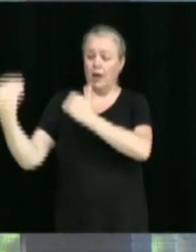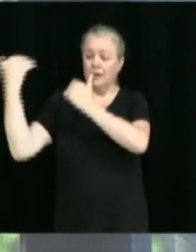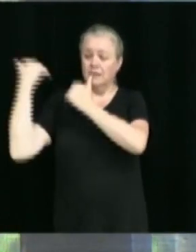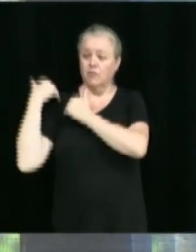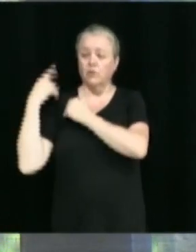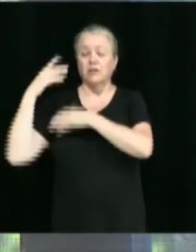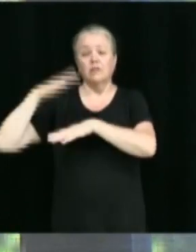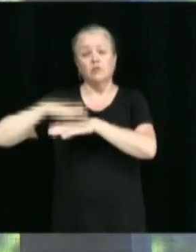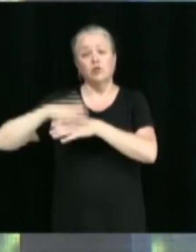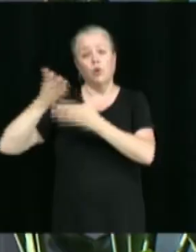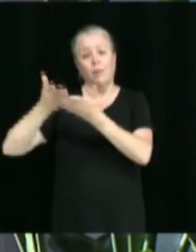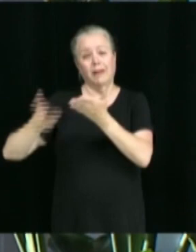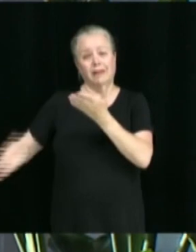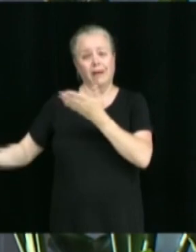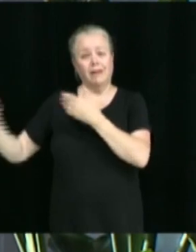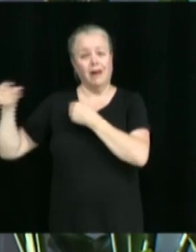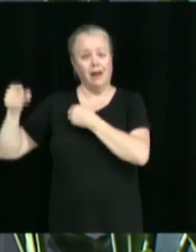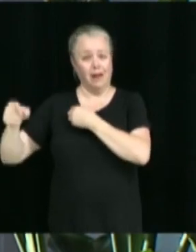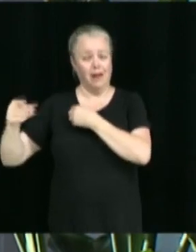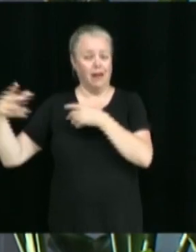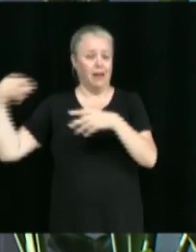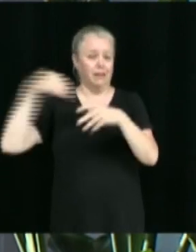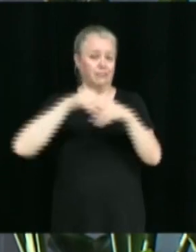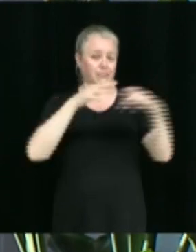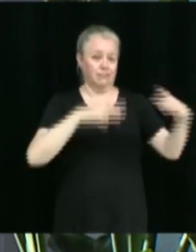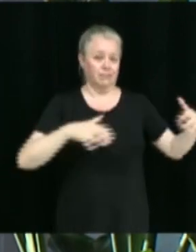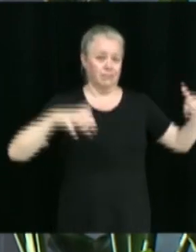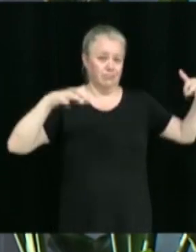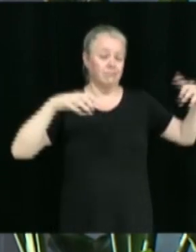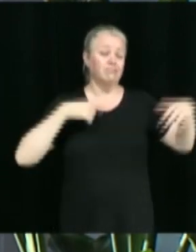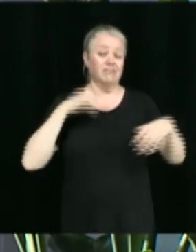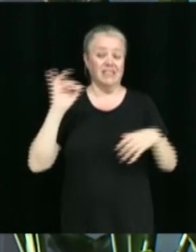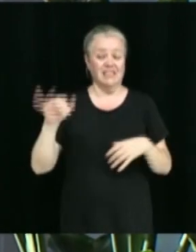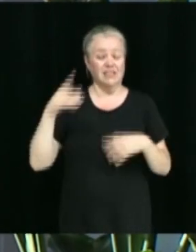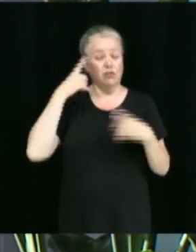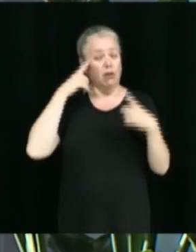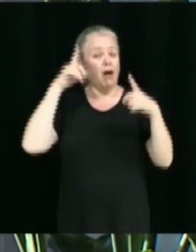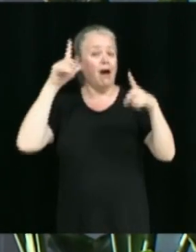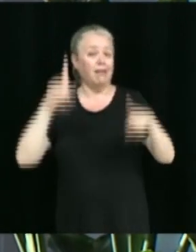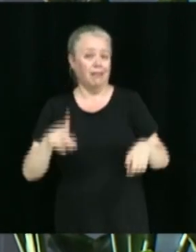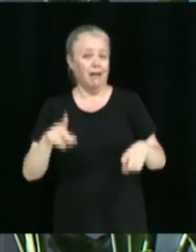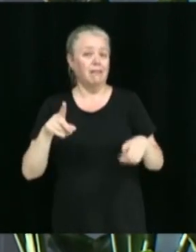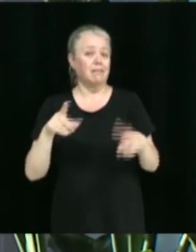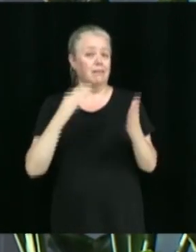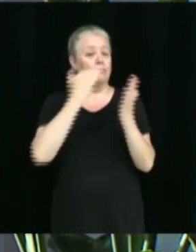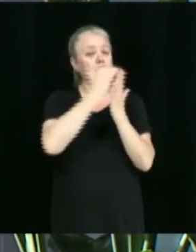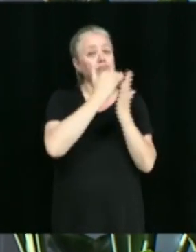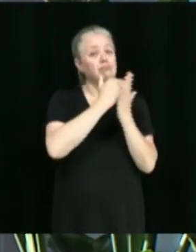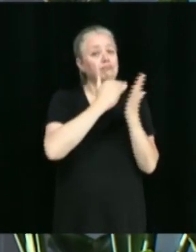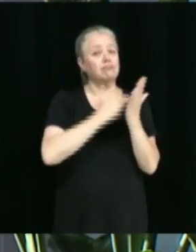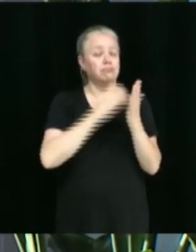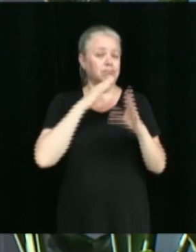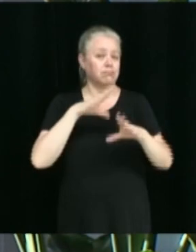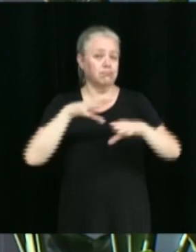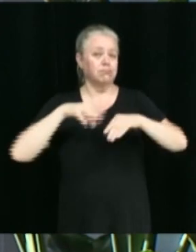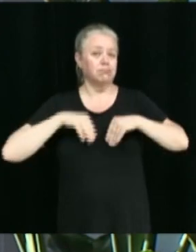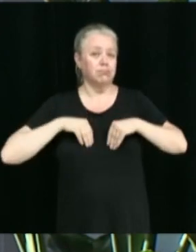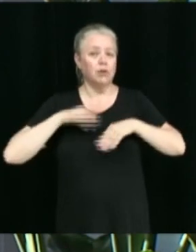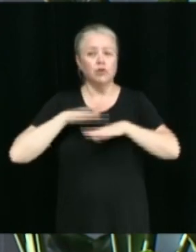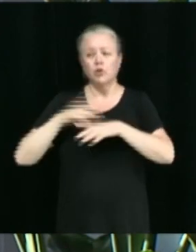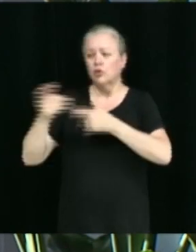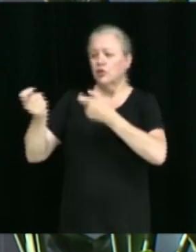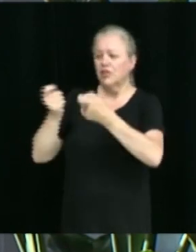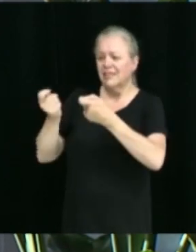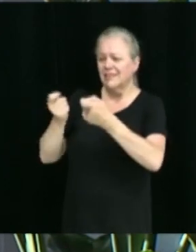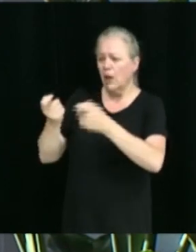-Déhay. Il s'agit d'approuver le protocole d'entente relativement à la gestion des appariteurs